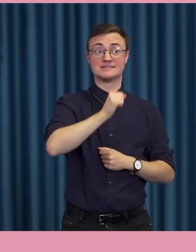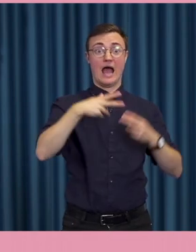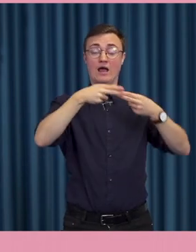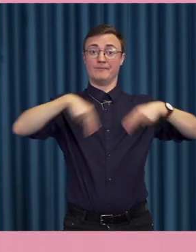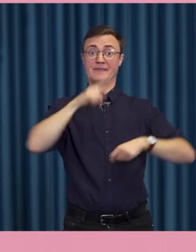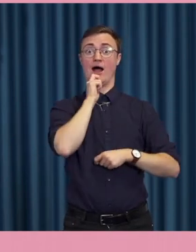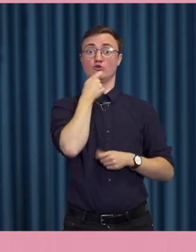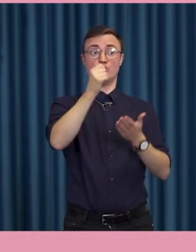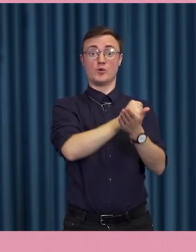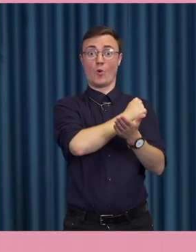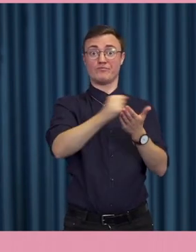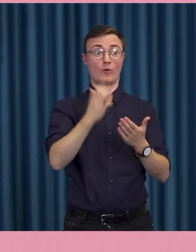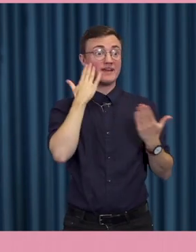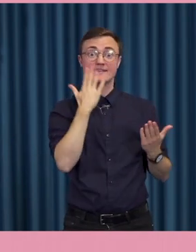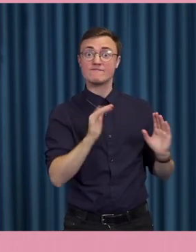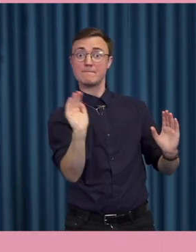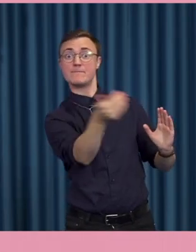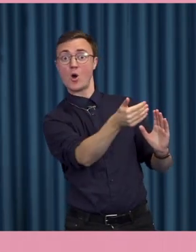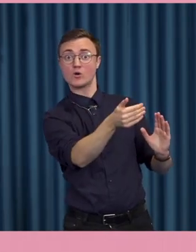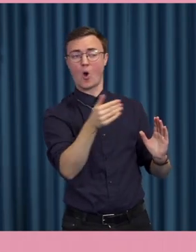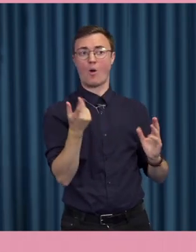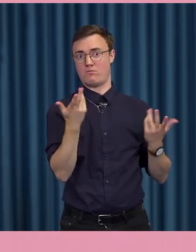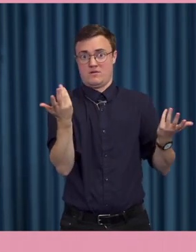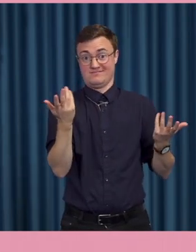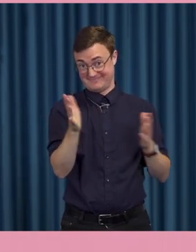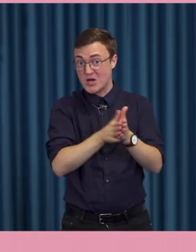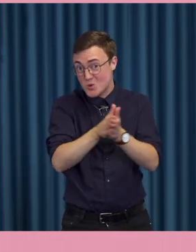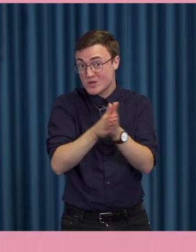ordet är fritt. Så det är ju en utmaning eller hur?